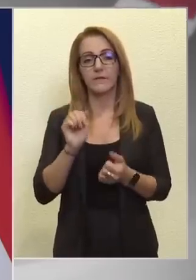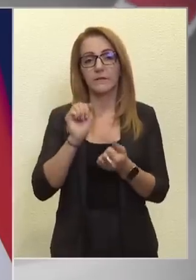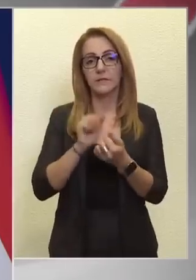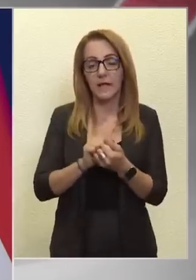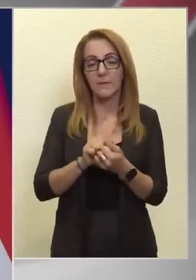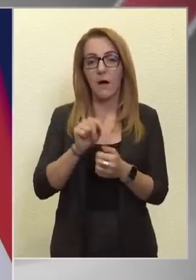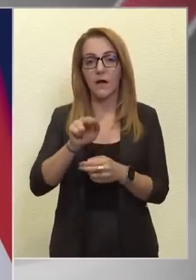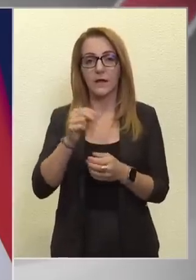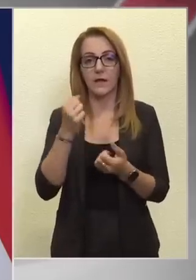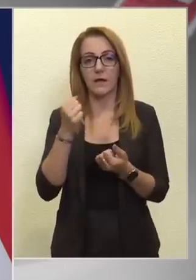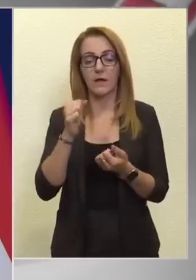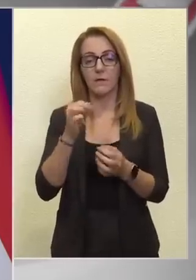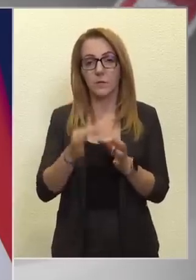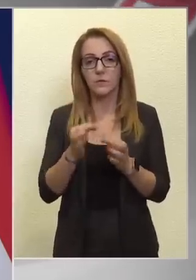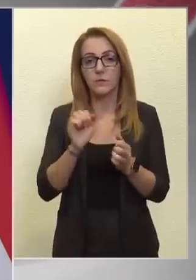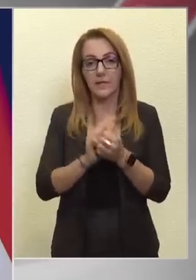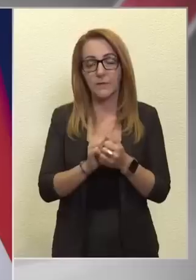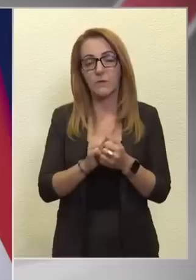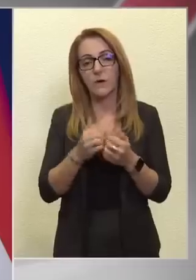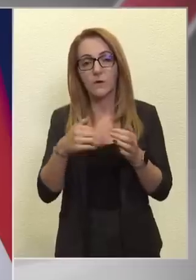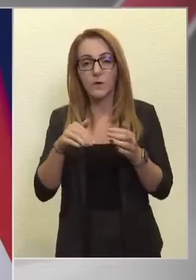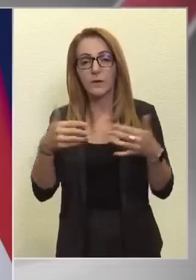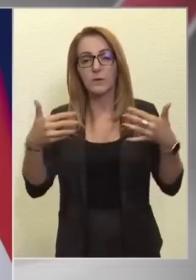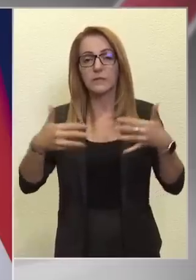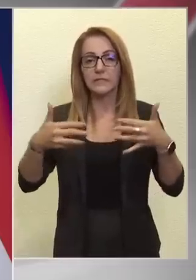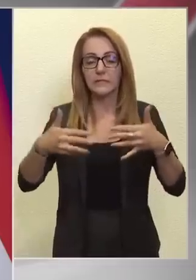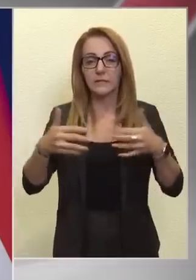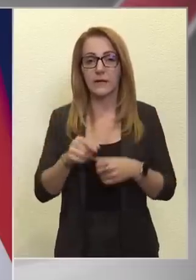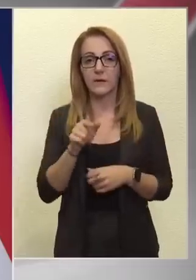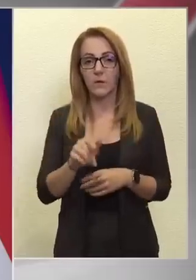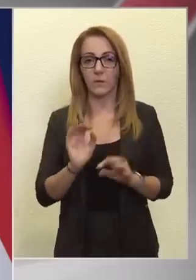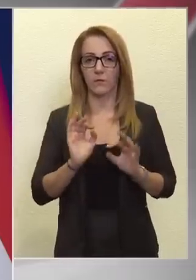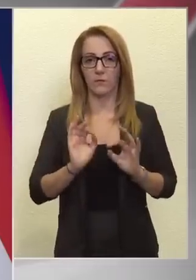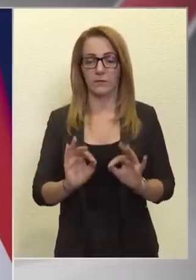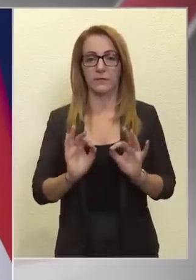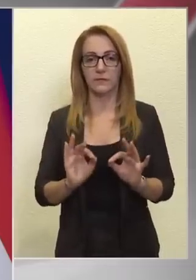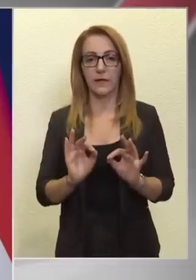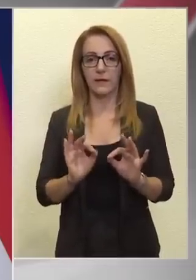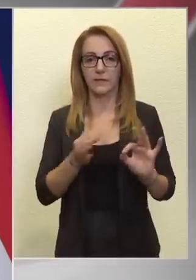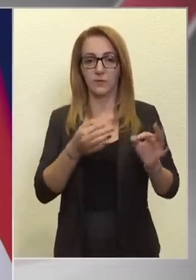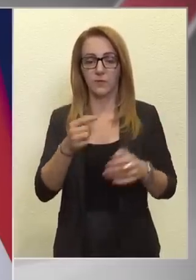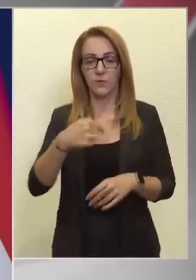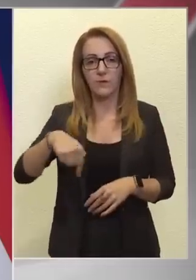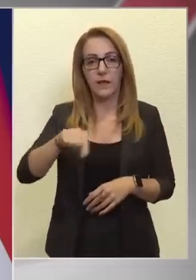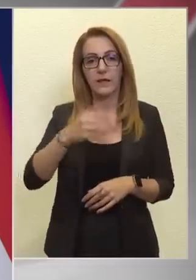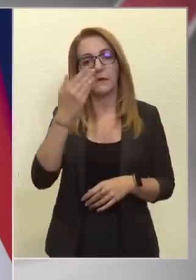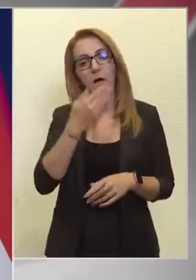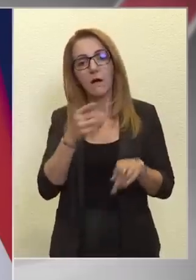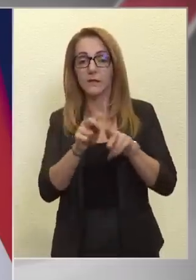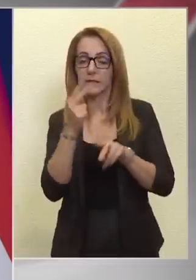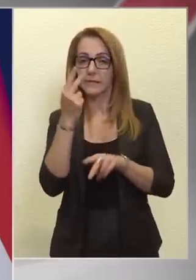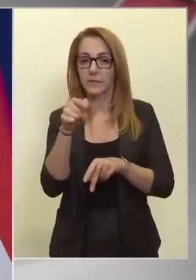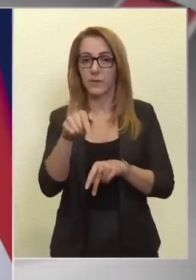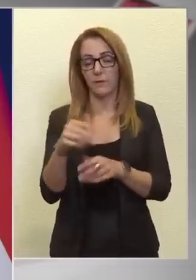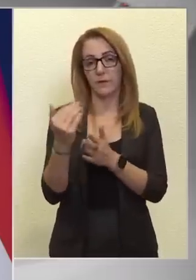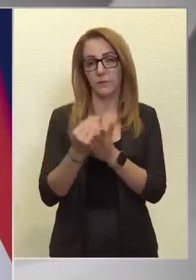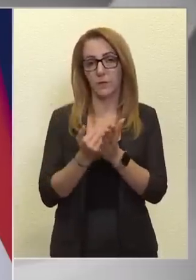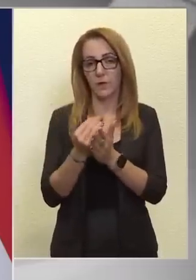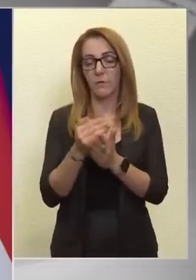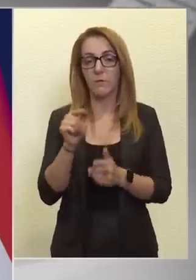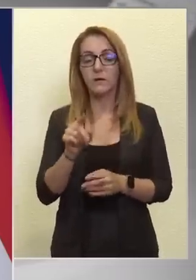tehát erre van egy pontos számunk, kb. 10 ezer, tehát ők a potenciális ügyfeleink, ha így nézzük ebben a programban.